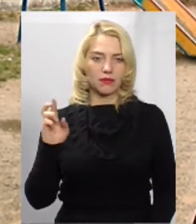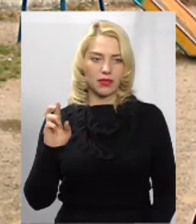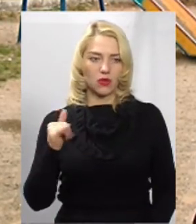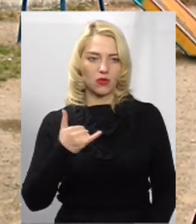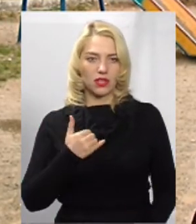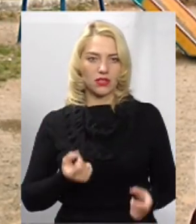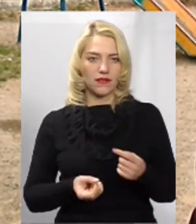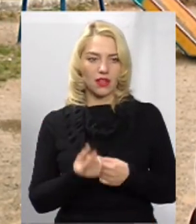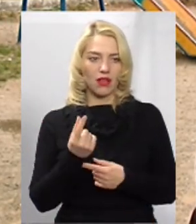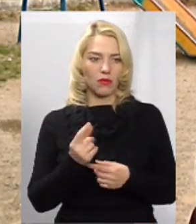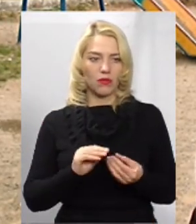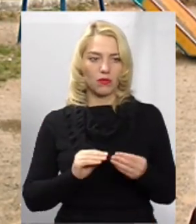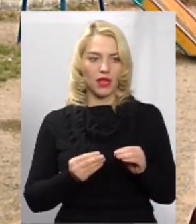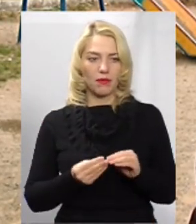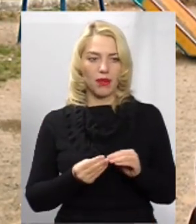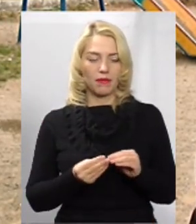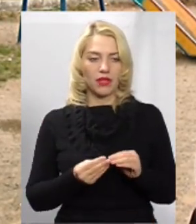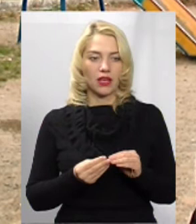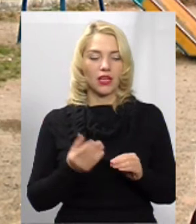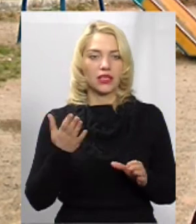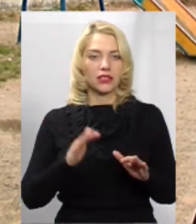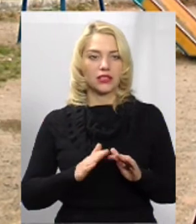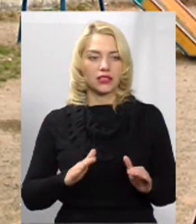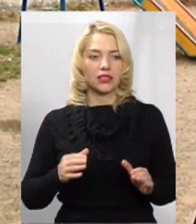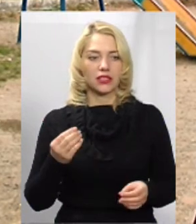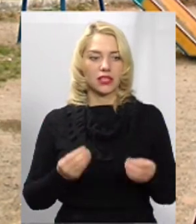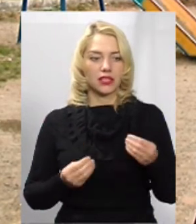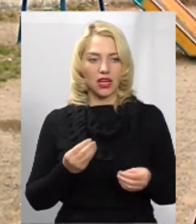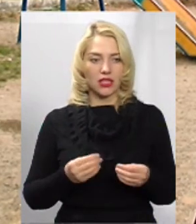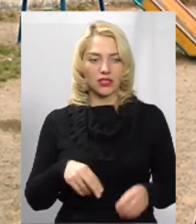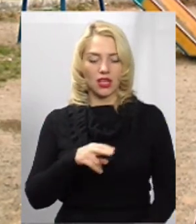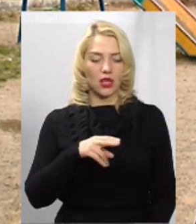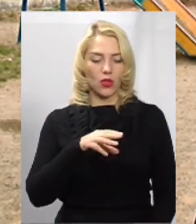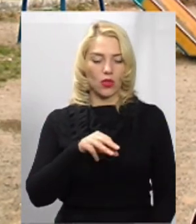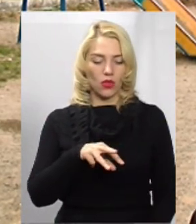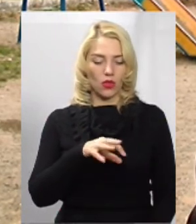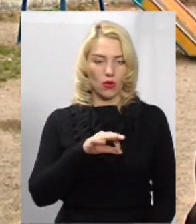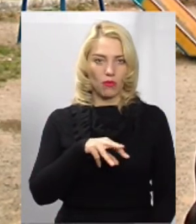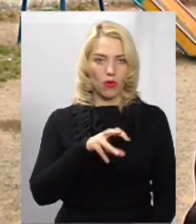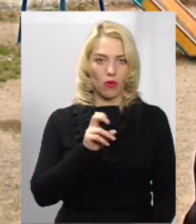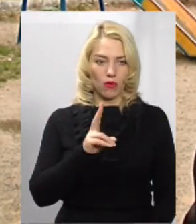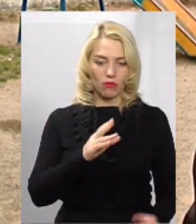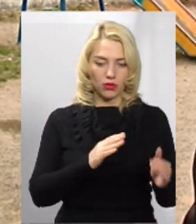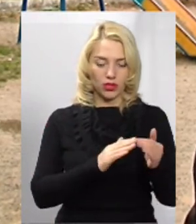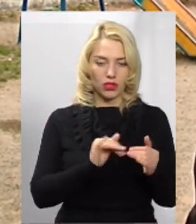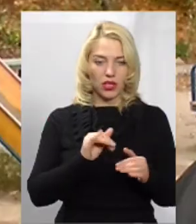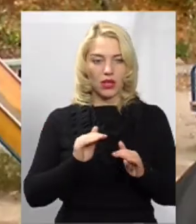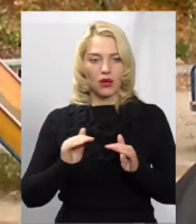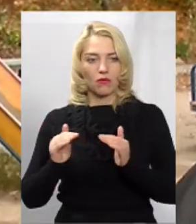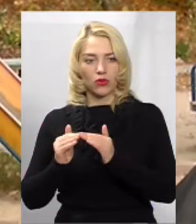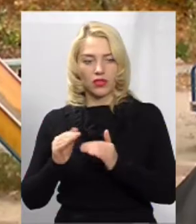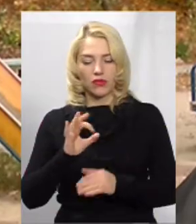виникає проблема, що діти граються і з Домкома будинку, і з будинки ОСББ.